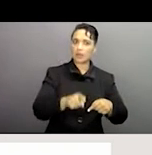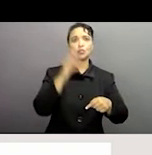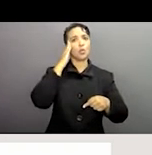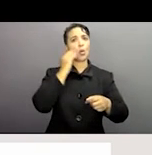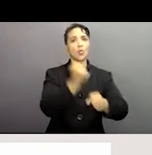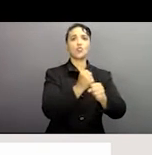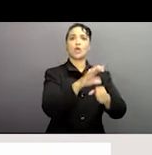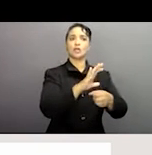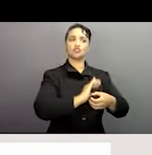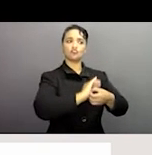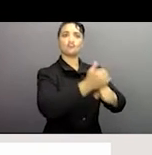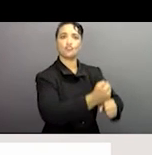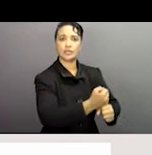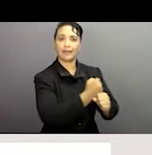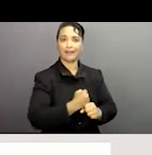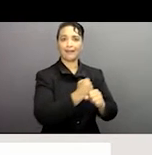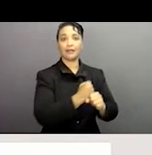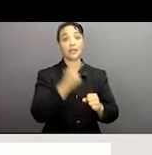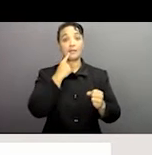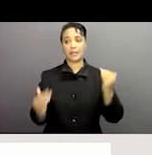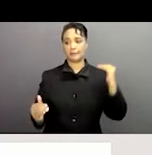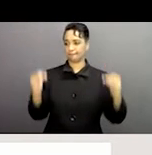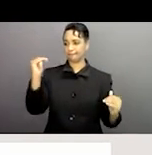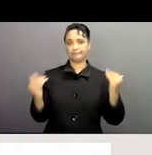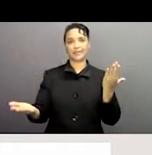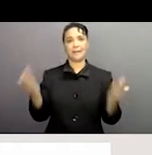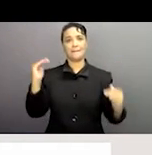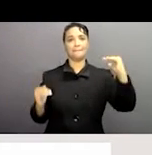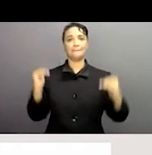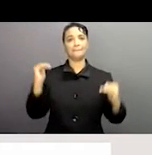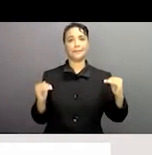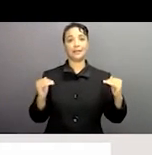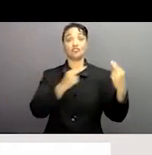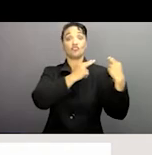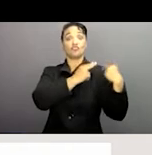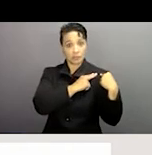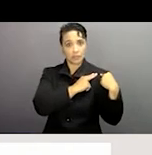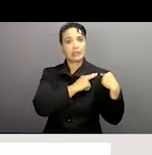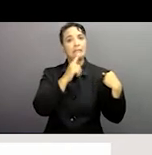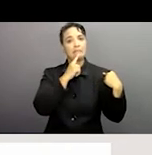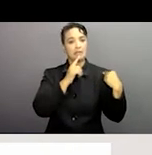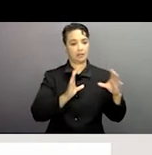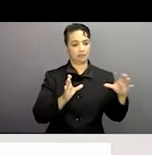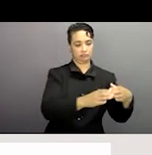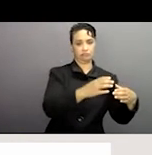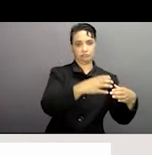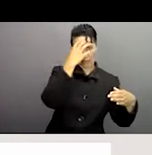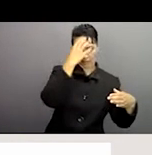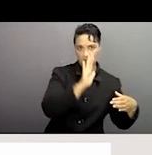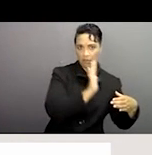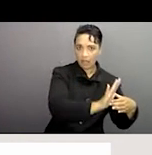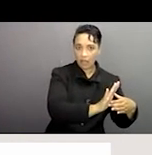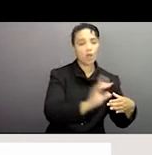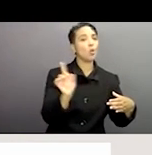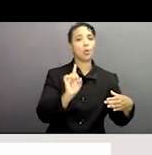pour protéger les travailleurs. Donc, il y a eu cette demande de l'offre de demande, mais la responsabilité n'est pas toujours